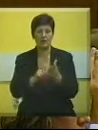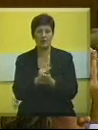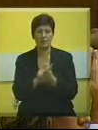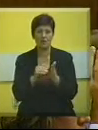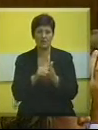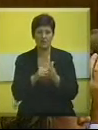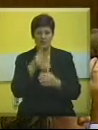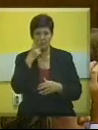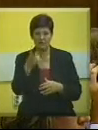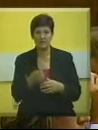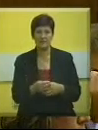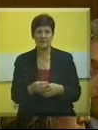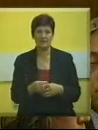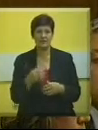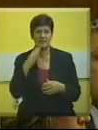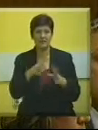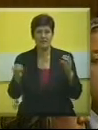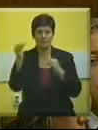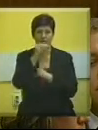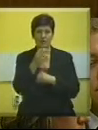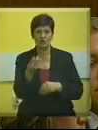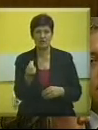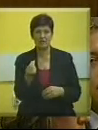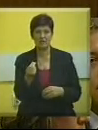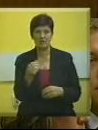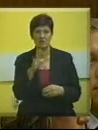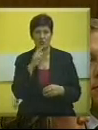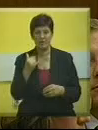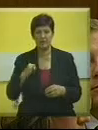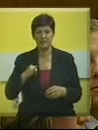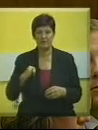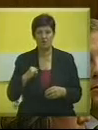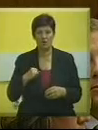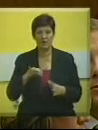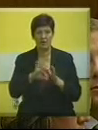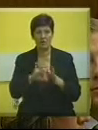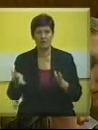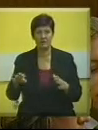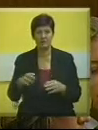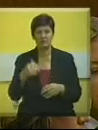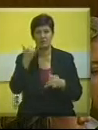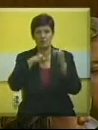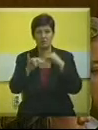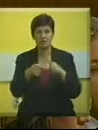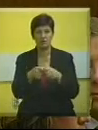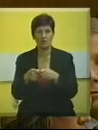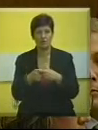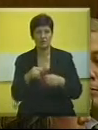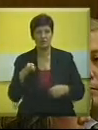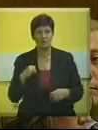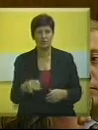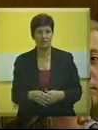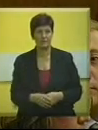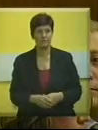trebalo razmotriti definitivno i povećanje sredstava koje se iz autonomne pokrine Vojvodine izdvajaju za turističku organizaciju Vojvodine.